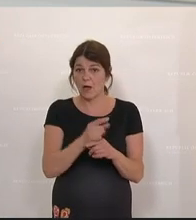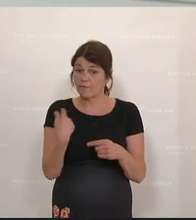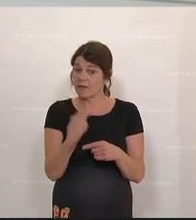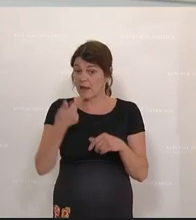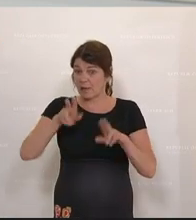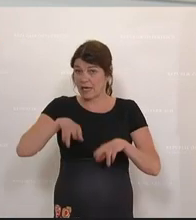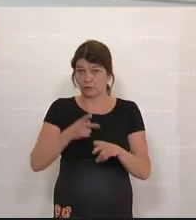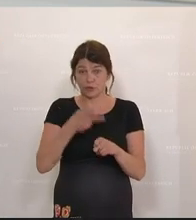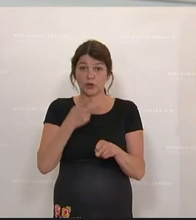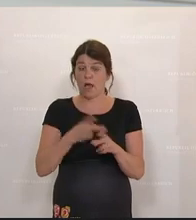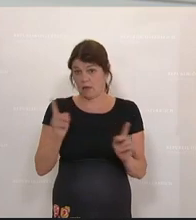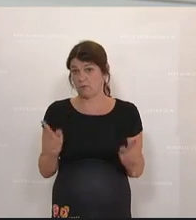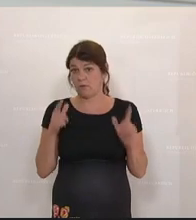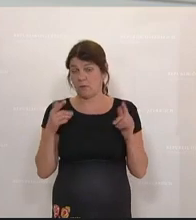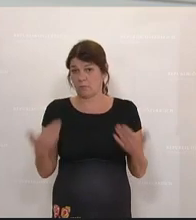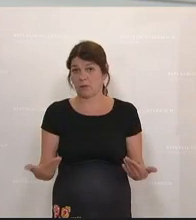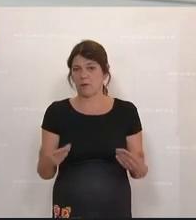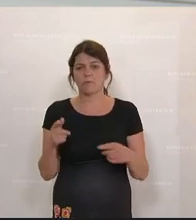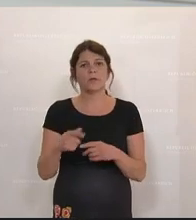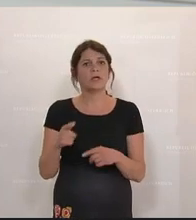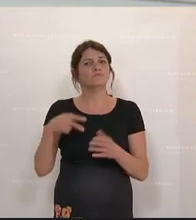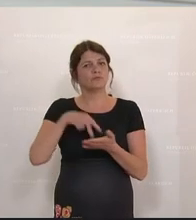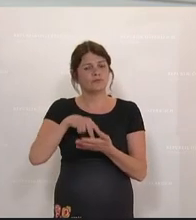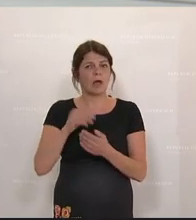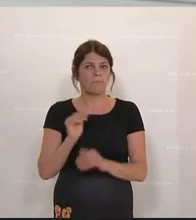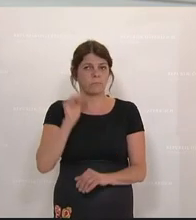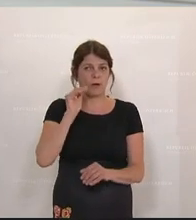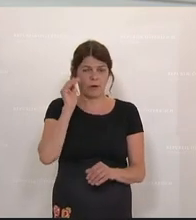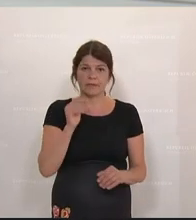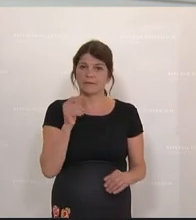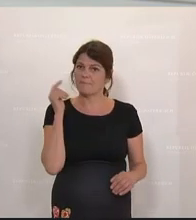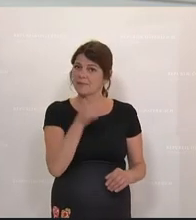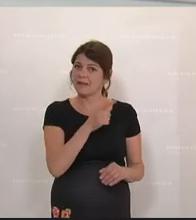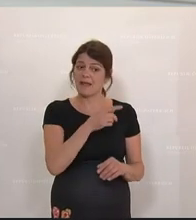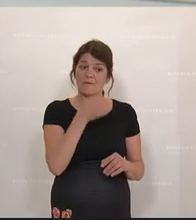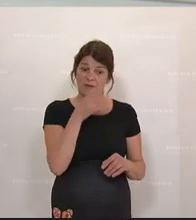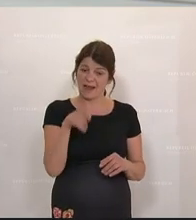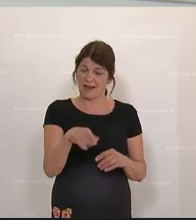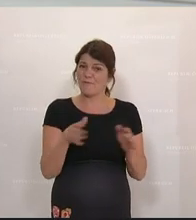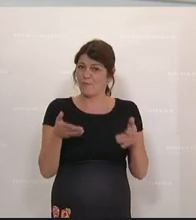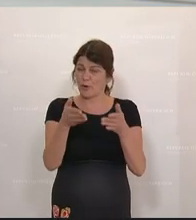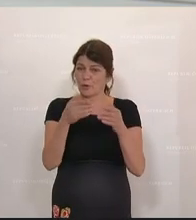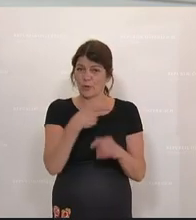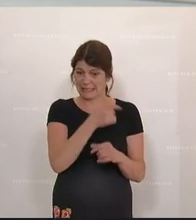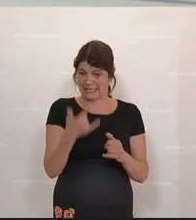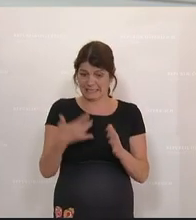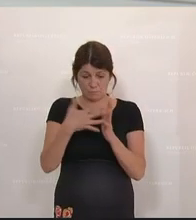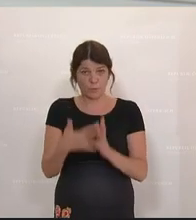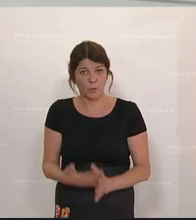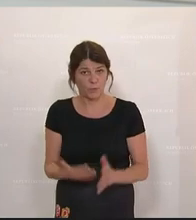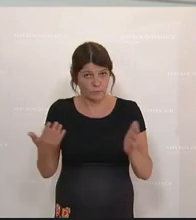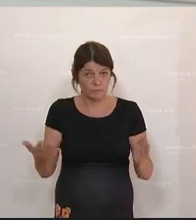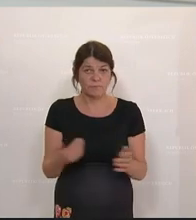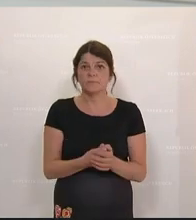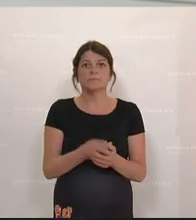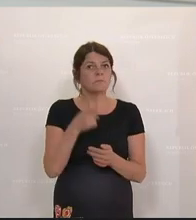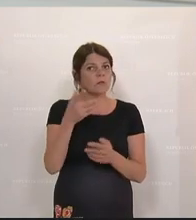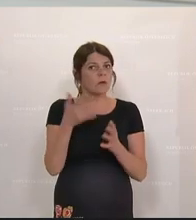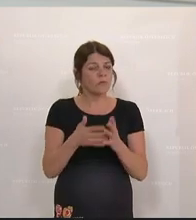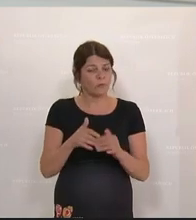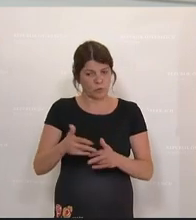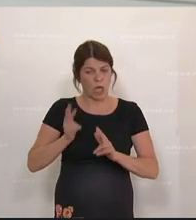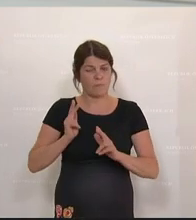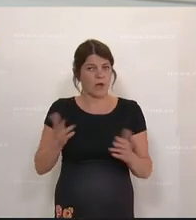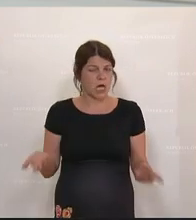Rechtsstaat leben und die zuständigen Behörden, die in der Frage angesprochenen Förderungen derzeit prüfen, diese Prüfung gilt es abzuwarten.